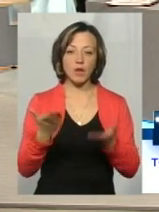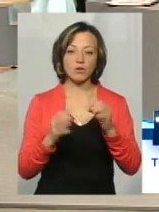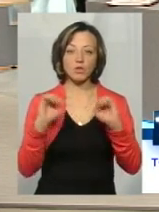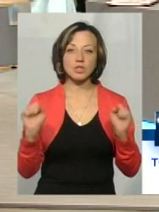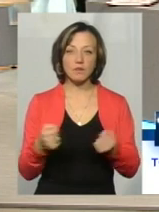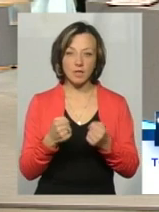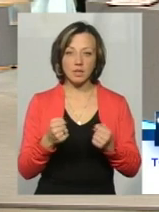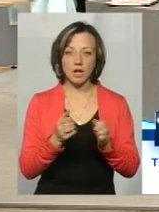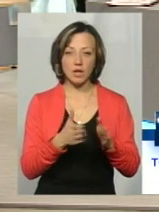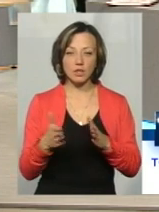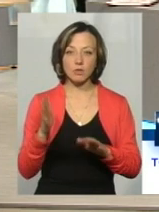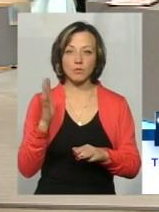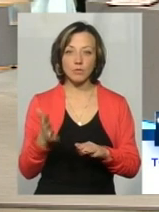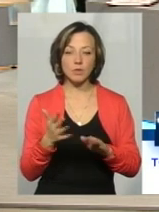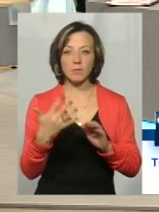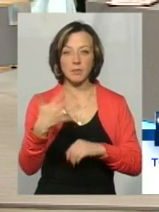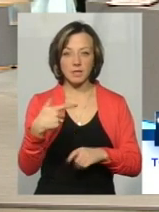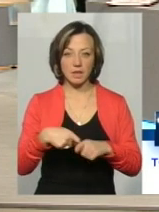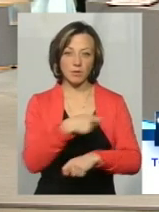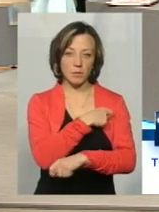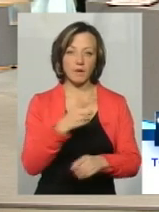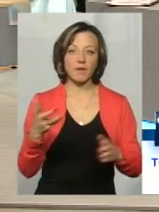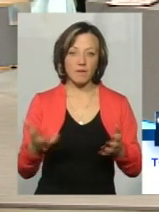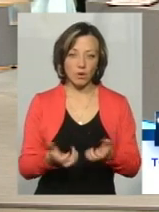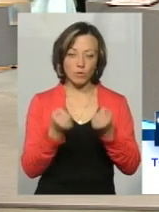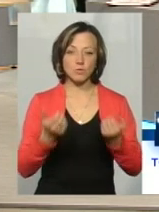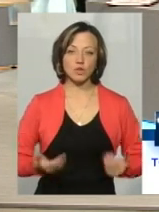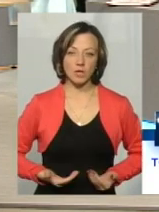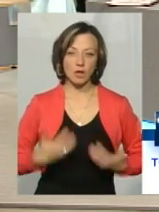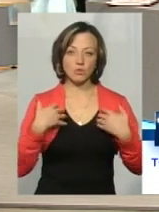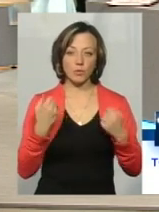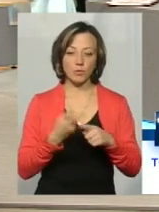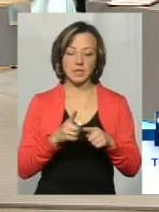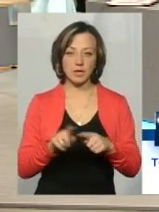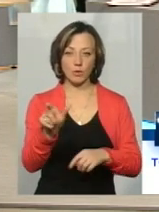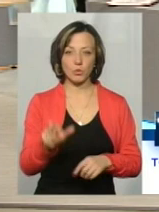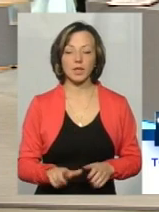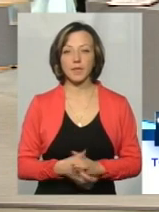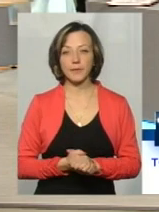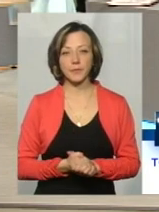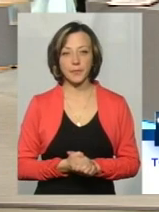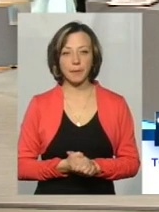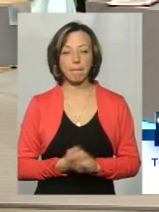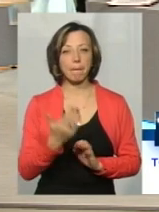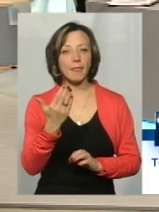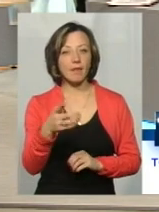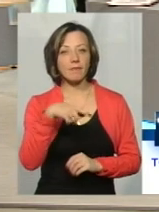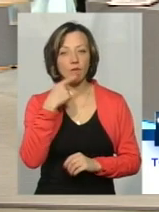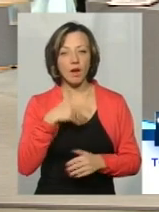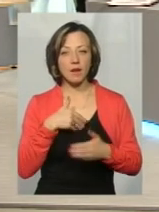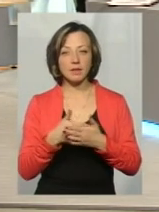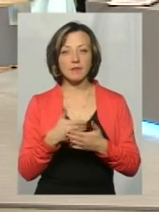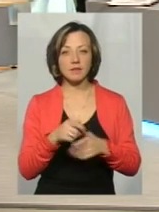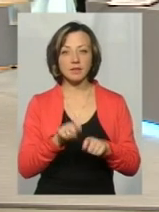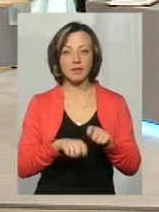швидкісний режим буде 50 км, то ми врятуємо все ж таки життя і здоров'я даних пішохідів. Але Ви говорили, що громадські активісти заміряли